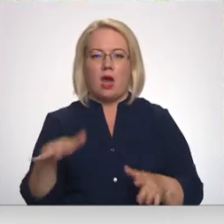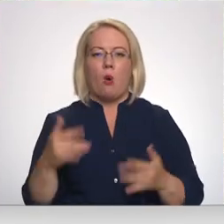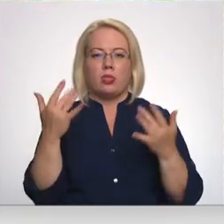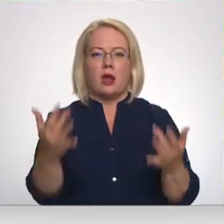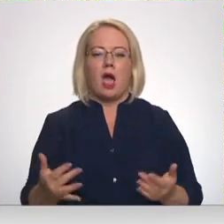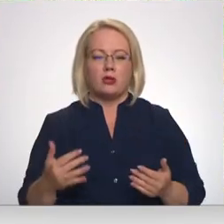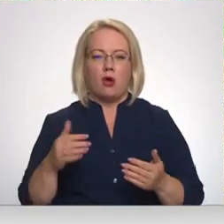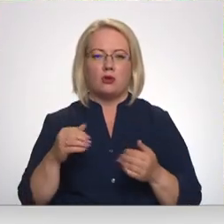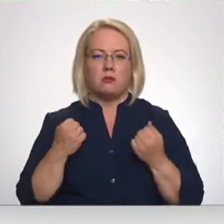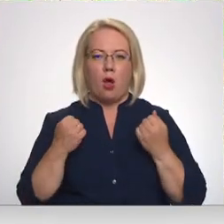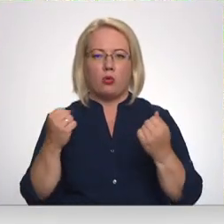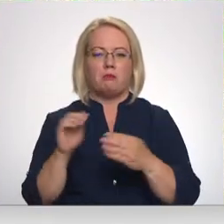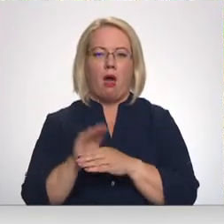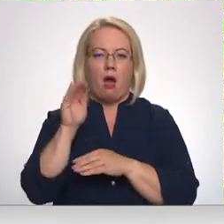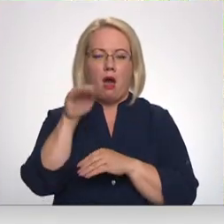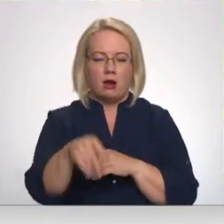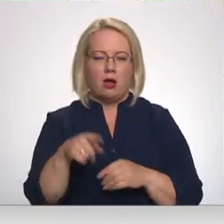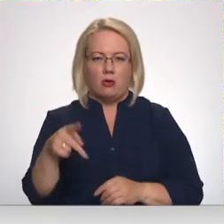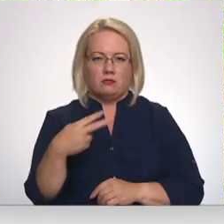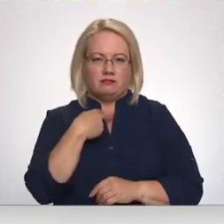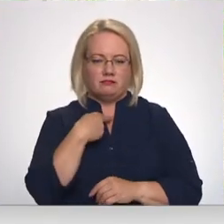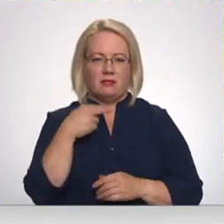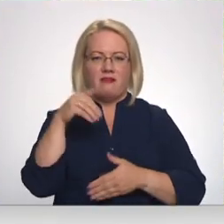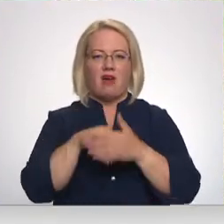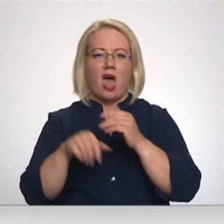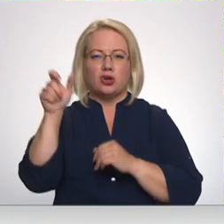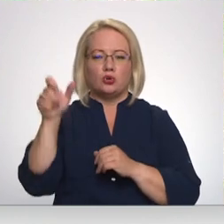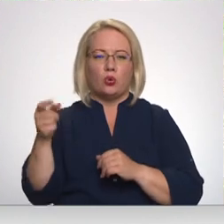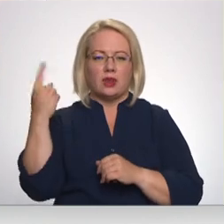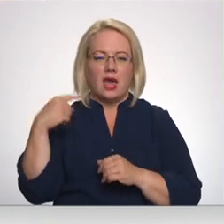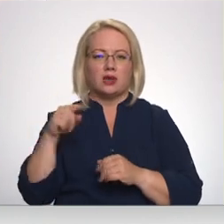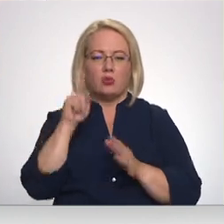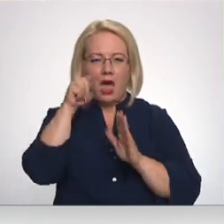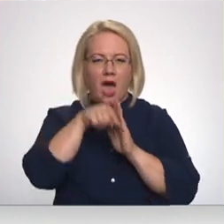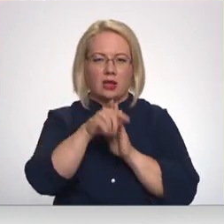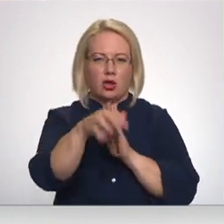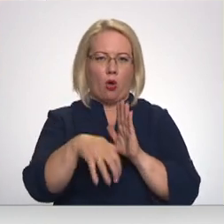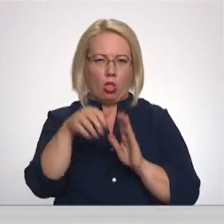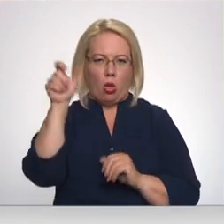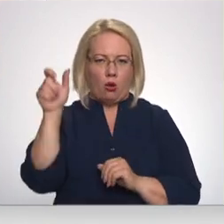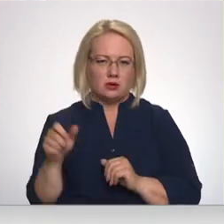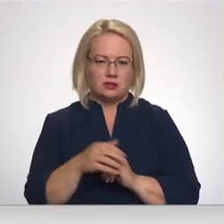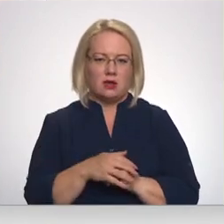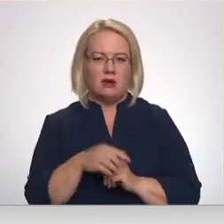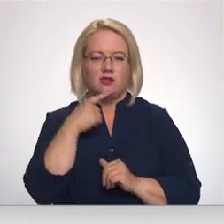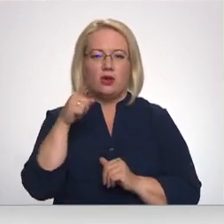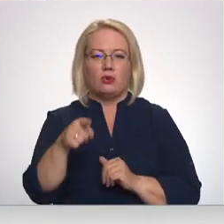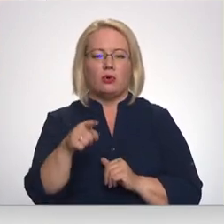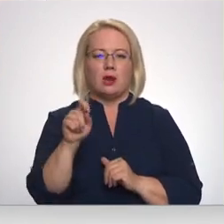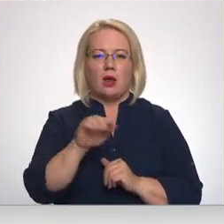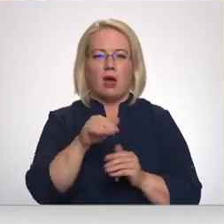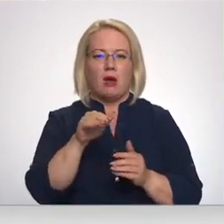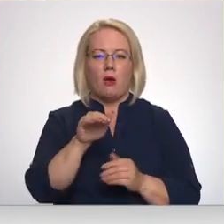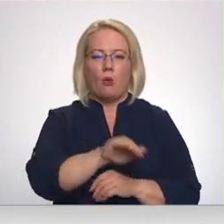pāri. Sarūktinājumu par šādu soli pauž vēsturnieks arheologs Guntis Zemītis. Tur tiešām ir kā puskalniņš, kas ir